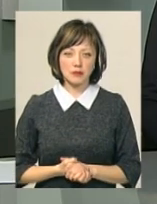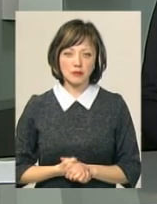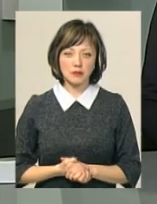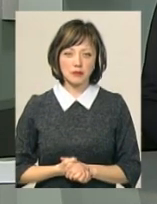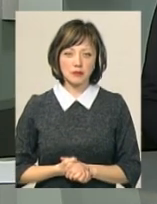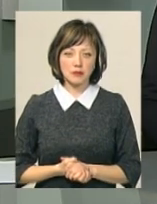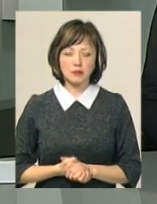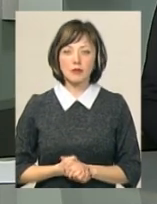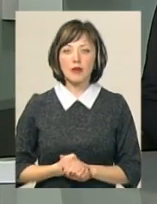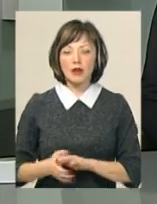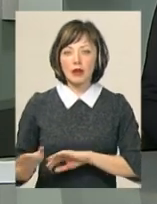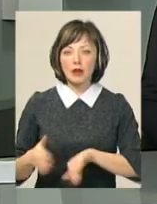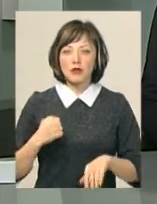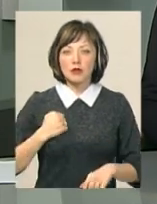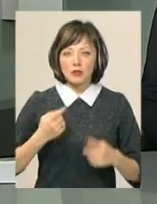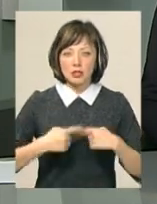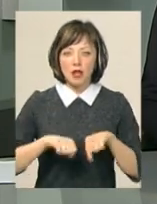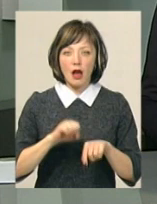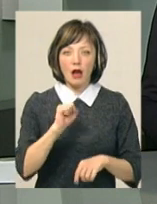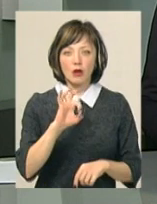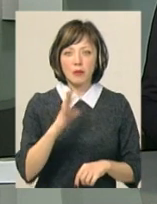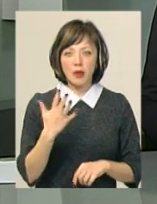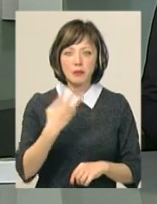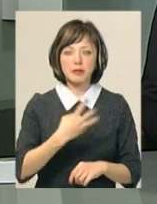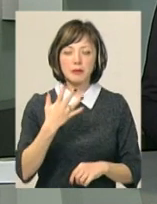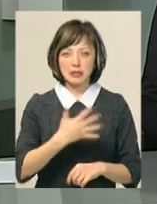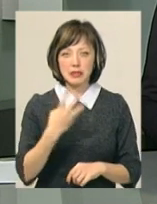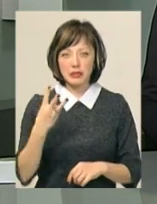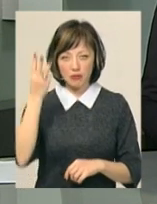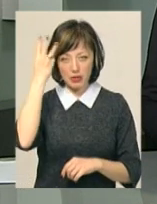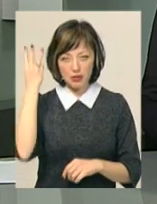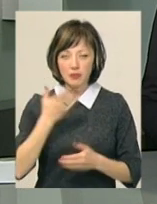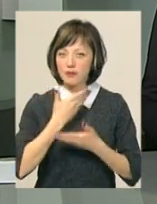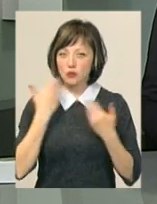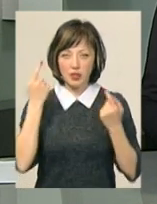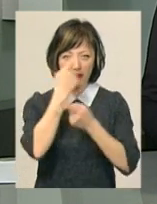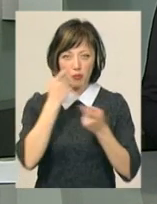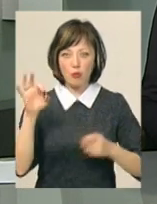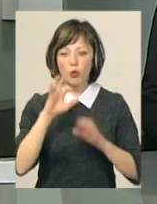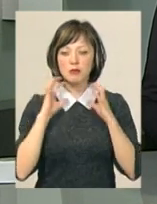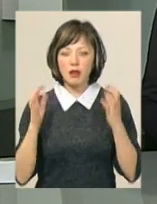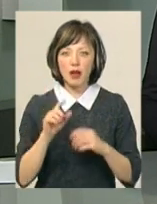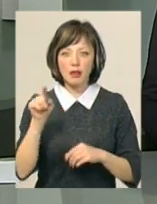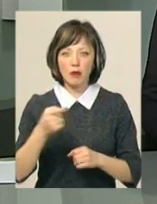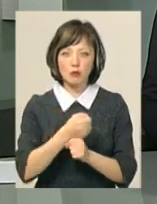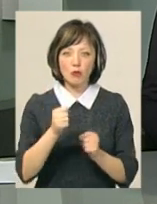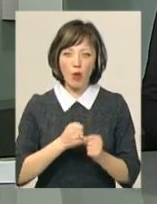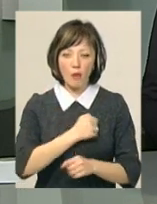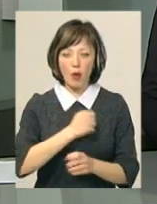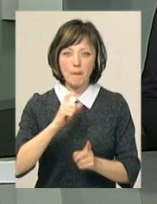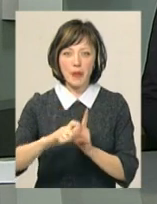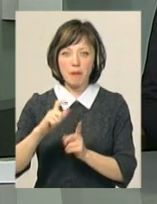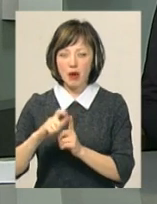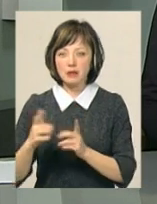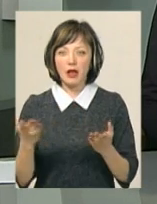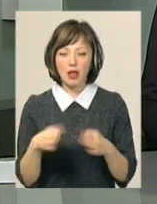У військовій частині А0553, що дислокується у Хмельницькому, відсутня інформація щодо зберігання там зброї та боєприпасів,